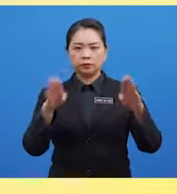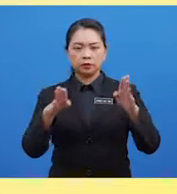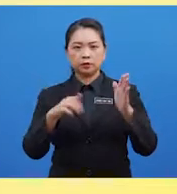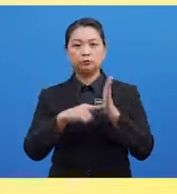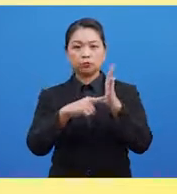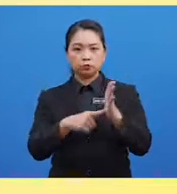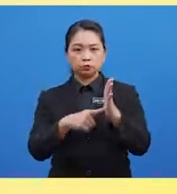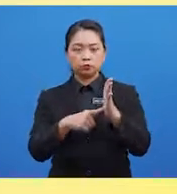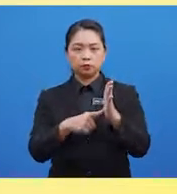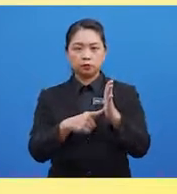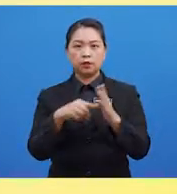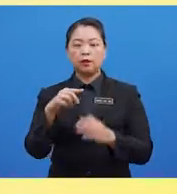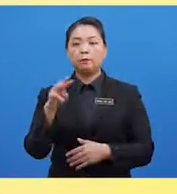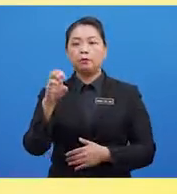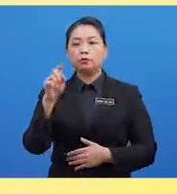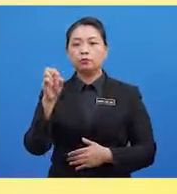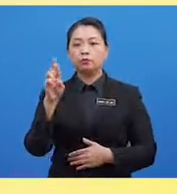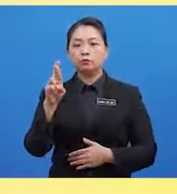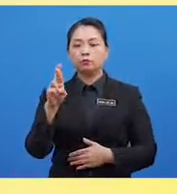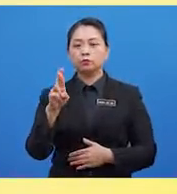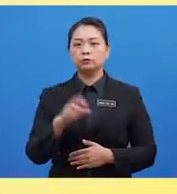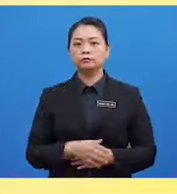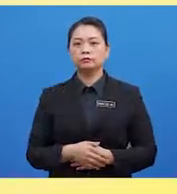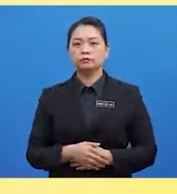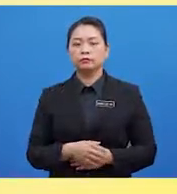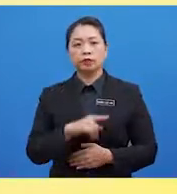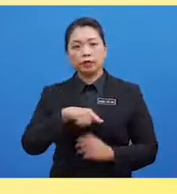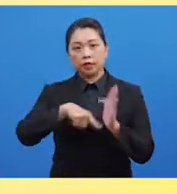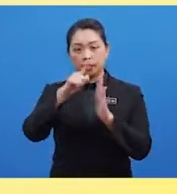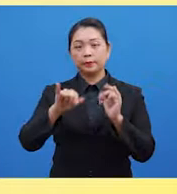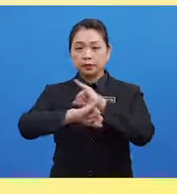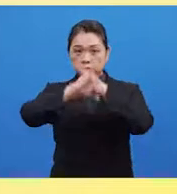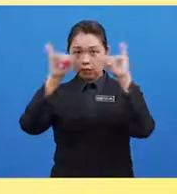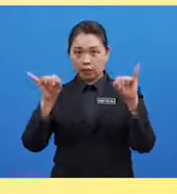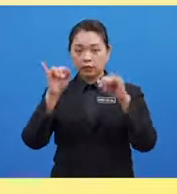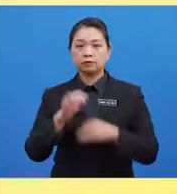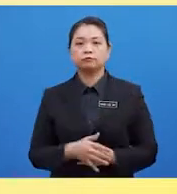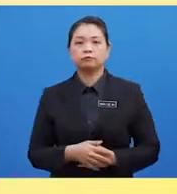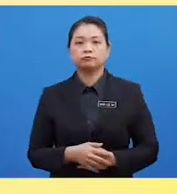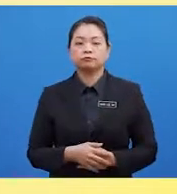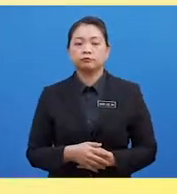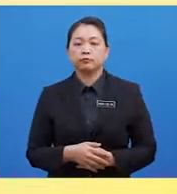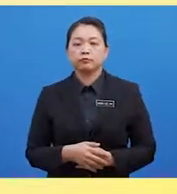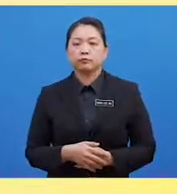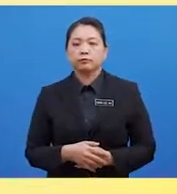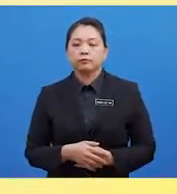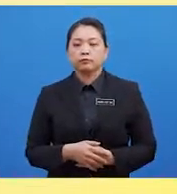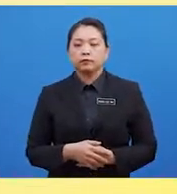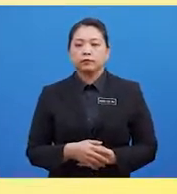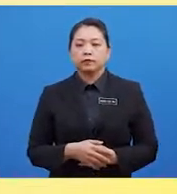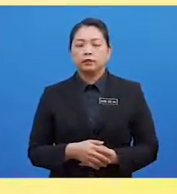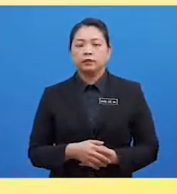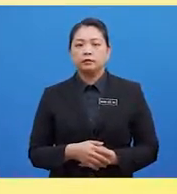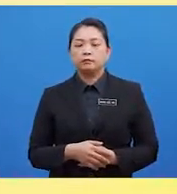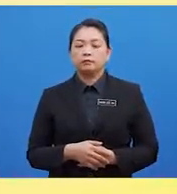Prestasi Motor Antara Jantina Akan Menjadi Lebih Jelas Semasa Peringkat Ini Peringkat Spesifik